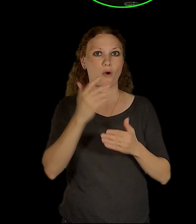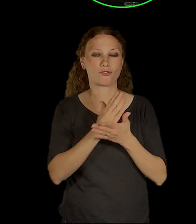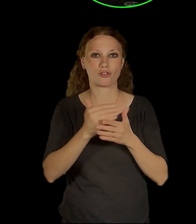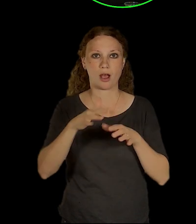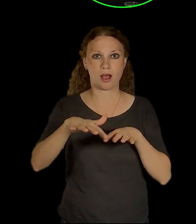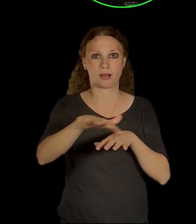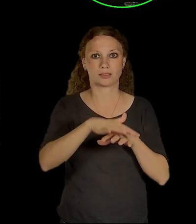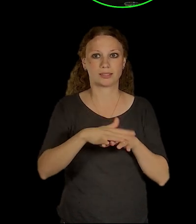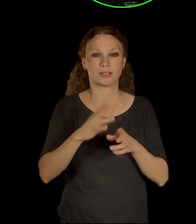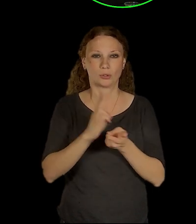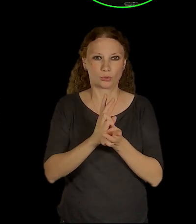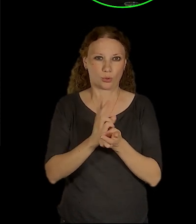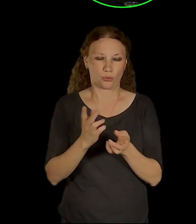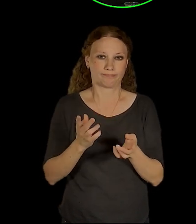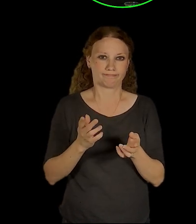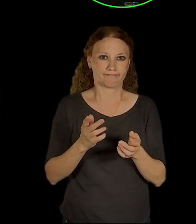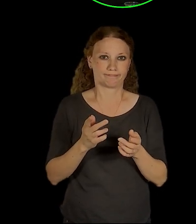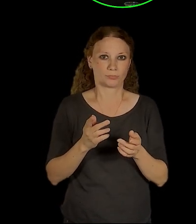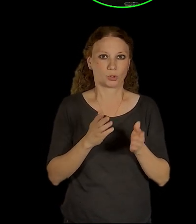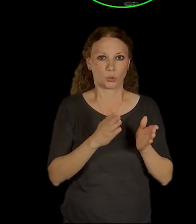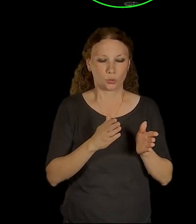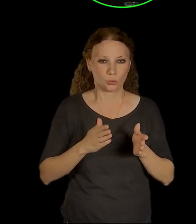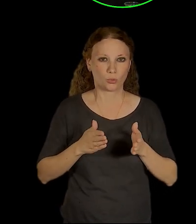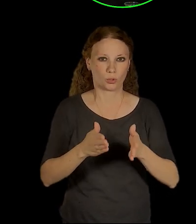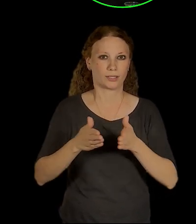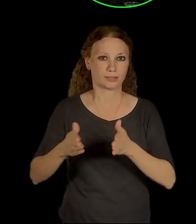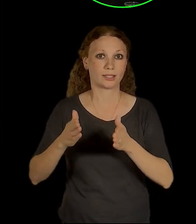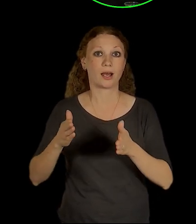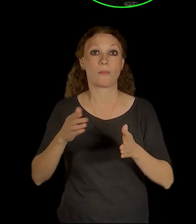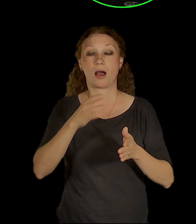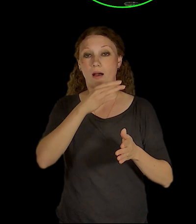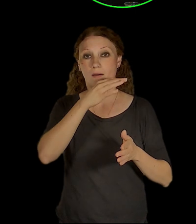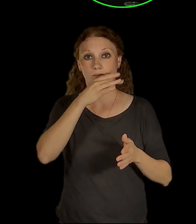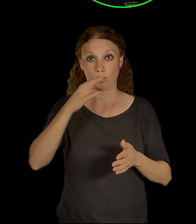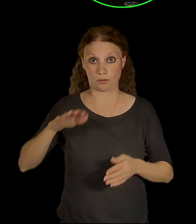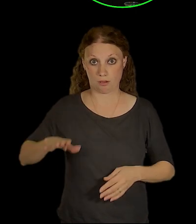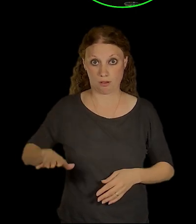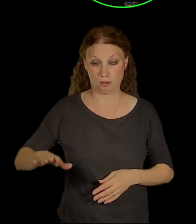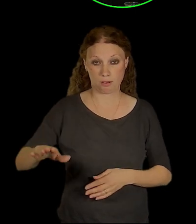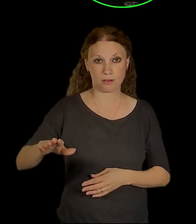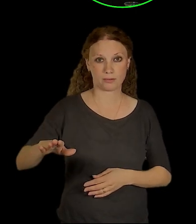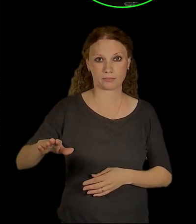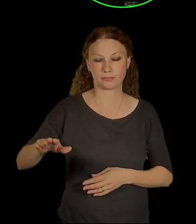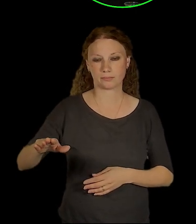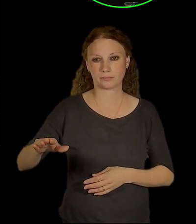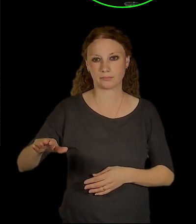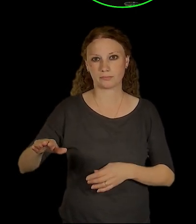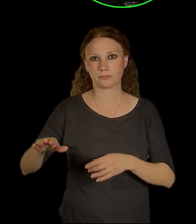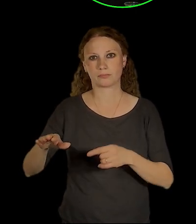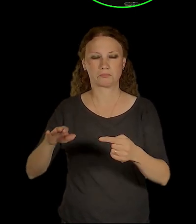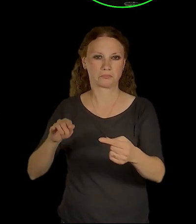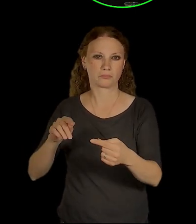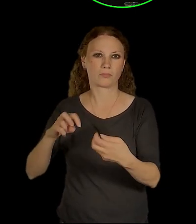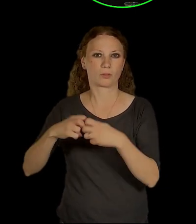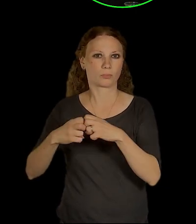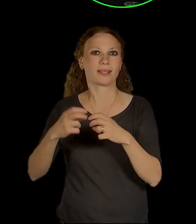infrastruktura řeže ten břeh té řeky podel v tom severožním směru a vlastně chybí tam